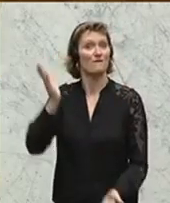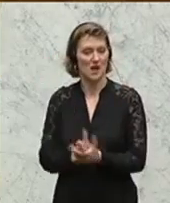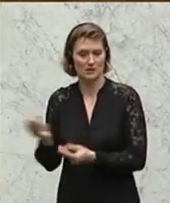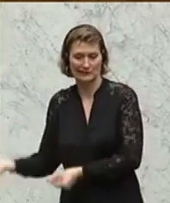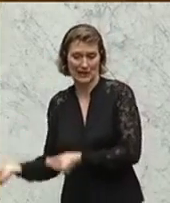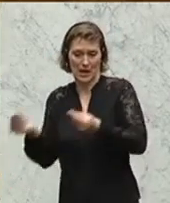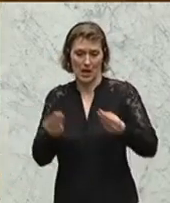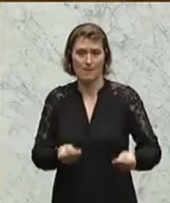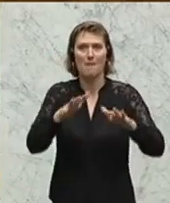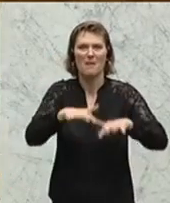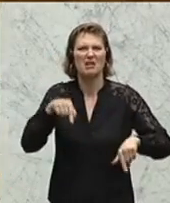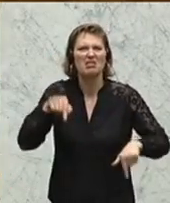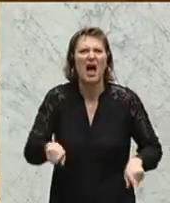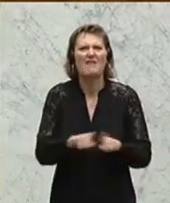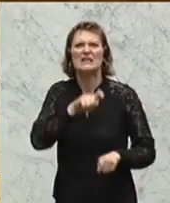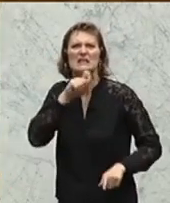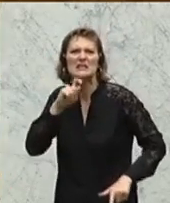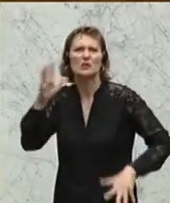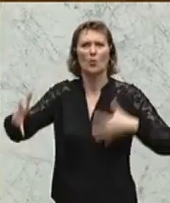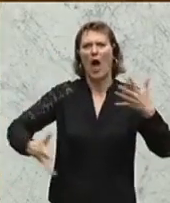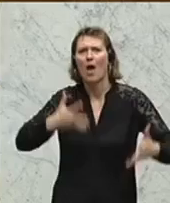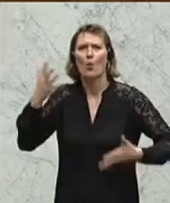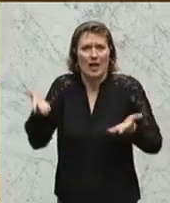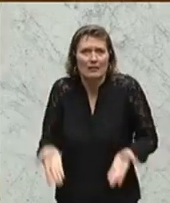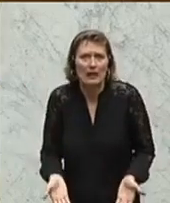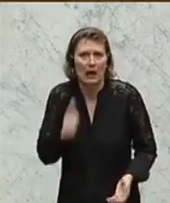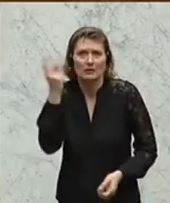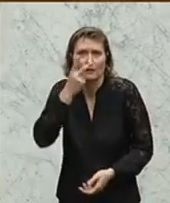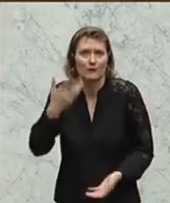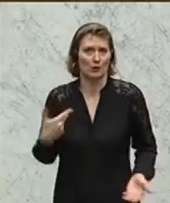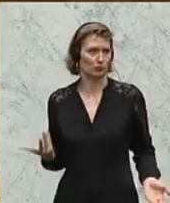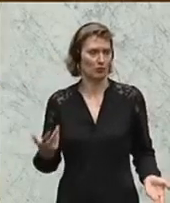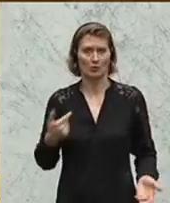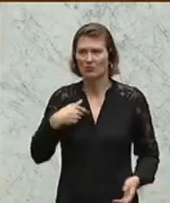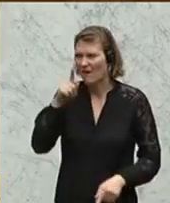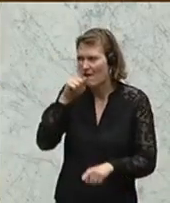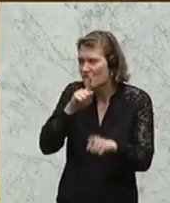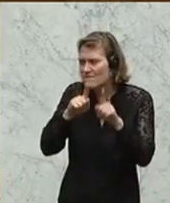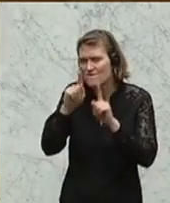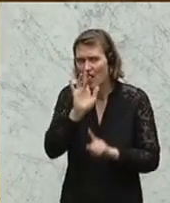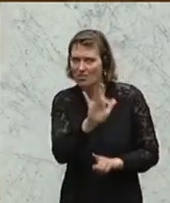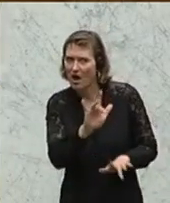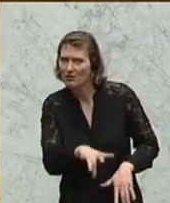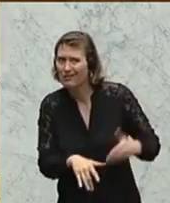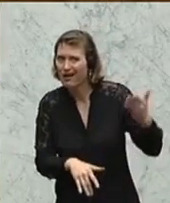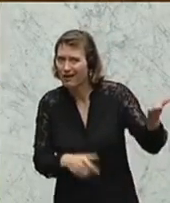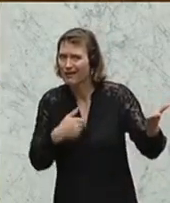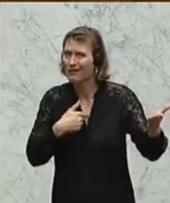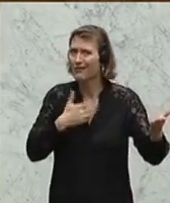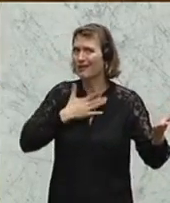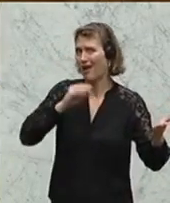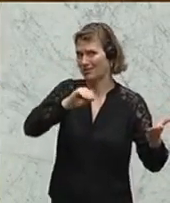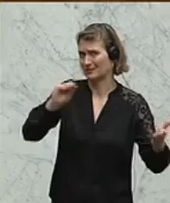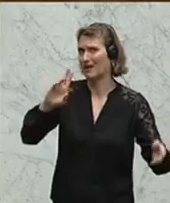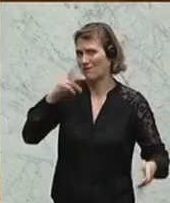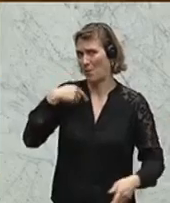Warum man da heute so einen Zirkus aufhören muss, ist mir nicht erklärlich. Ich habe einen Verdacht, warum das so ist, und den würde ich auch